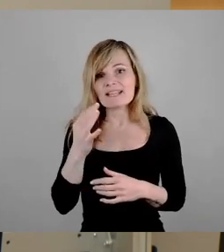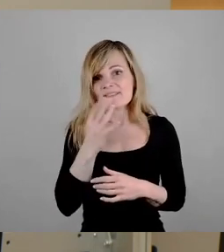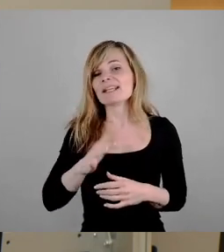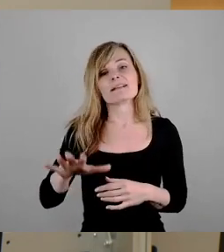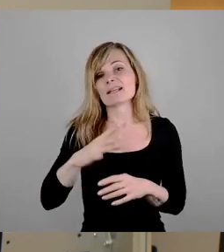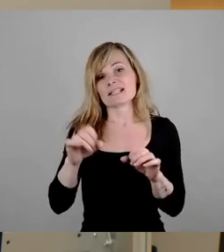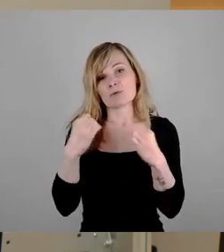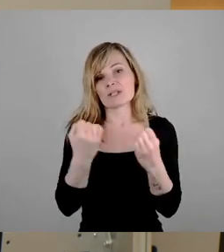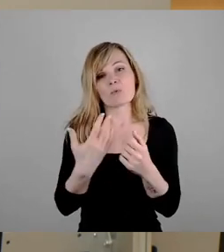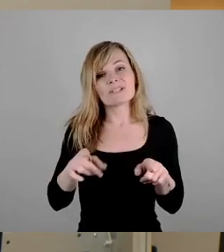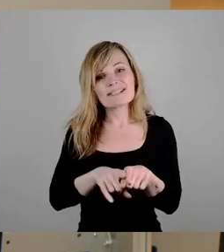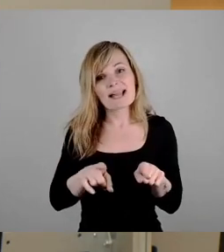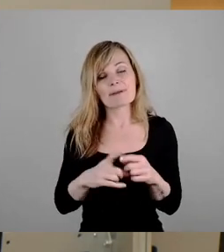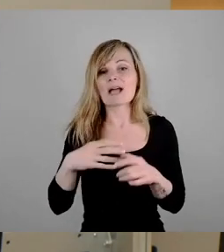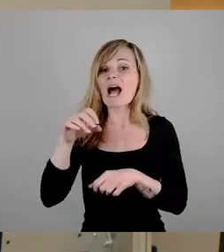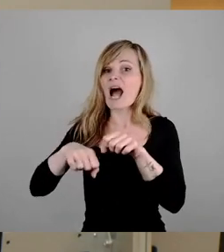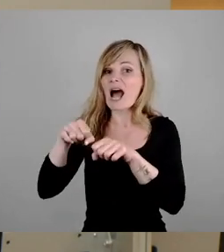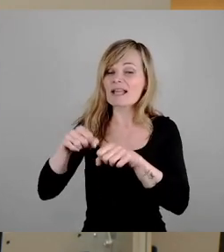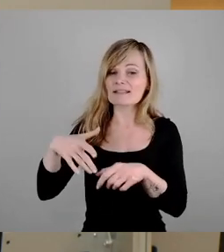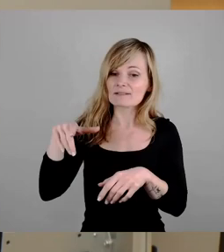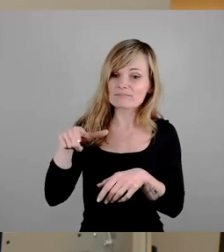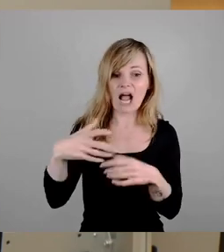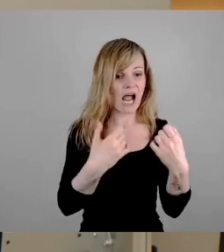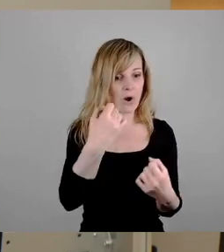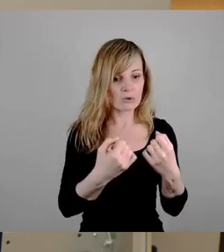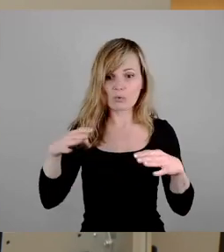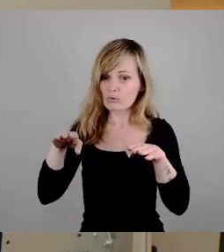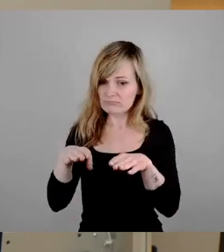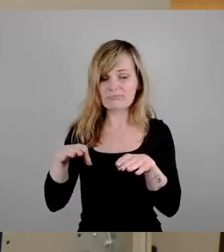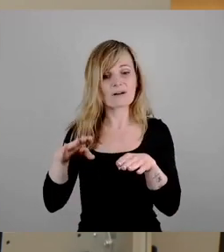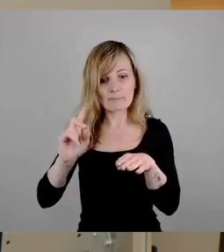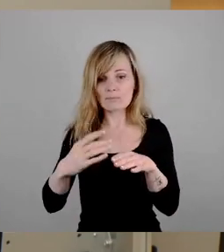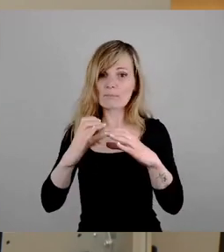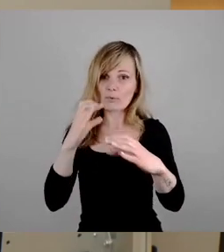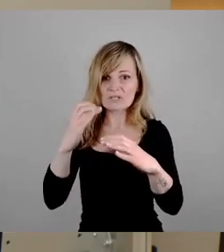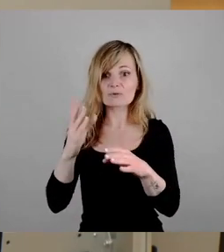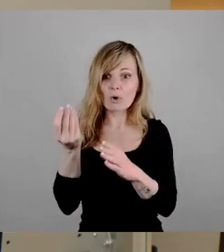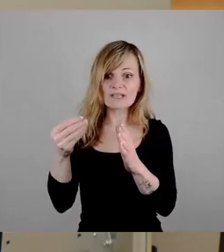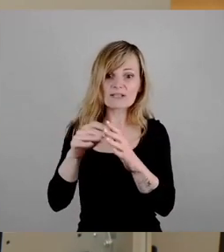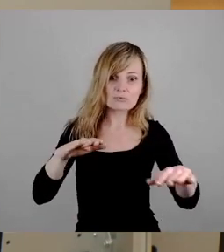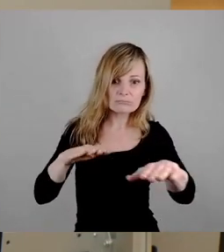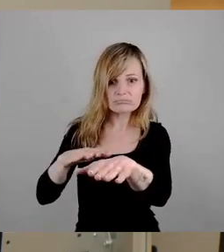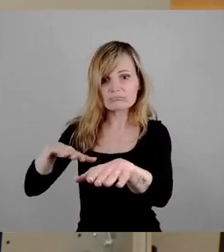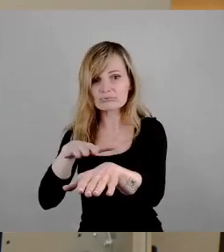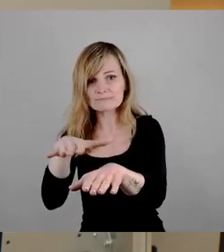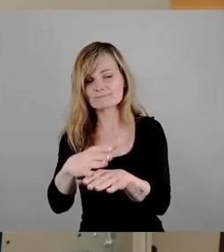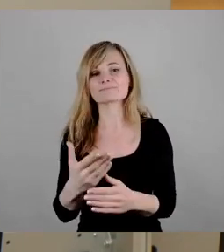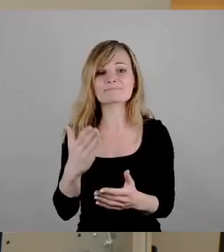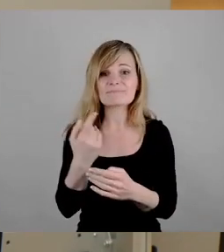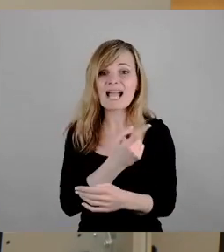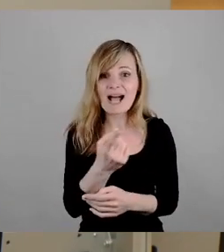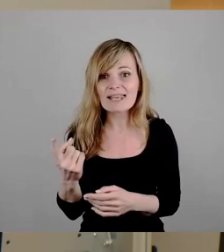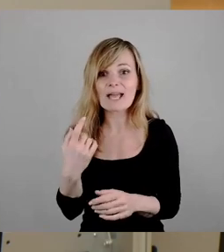haben, wo der Radverkehr sich mit dem Autoverkehr und dem ÖPNV arrangieren müssen. Und das machen ja auch alle